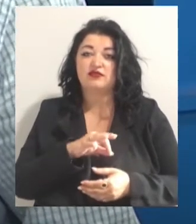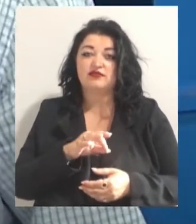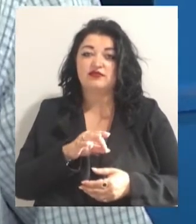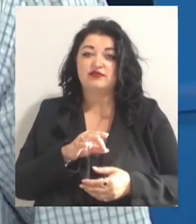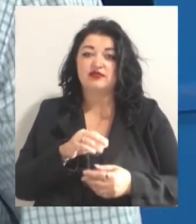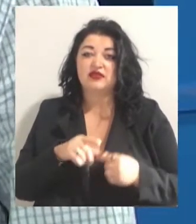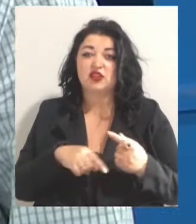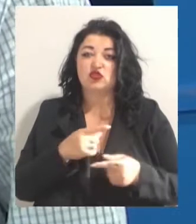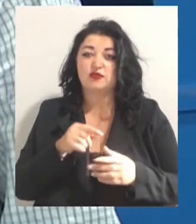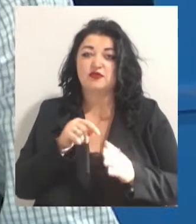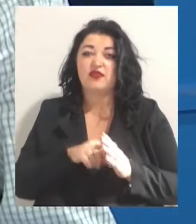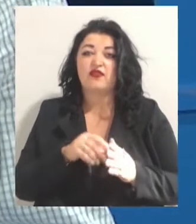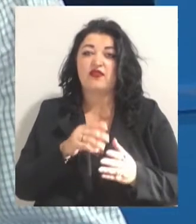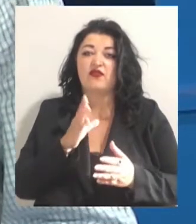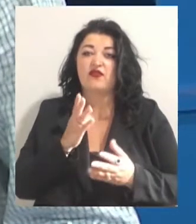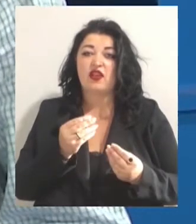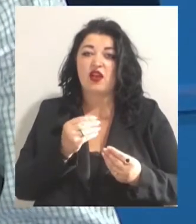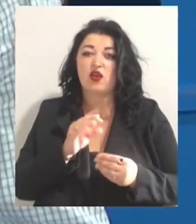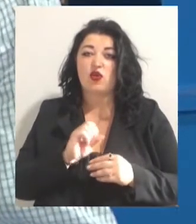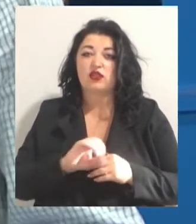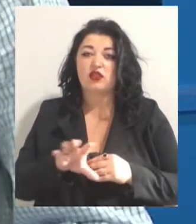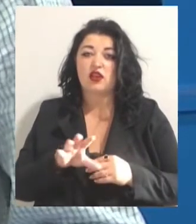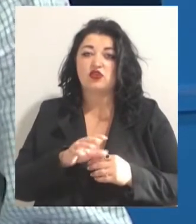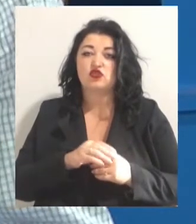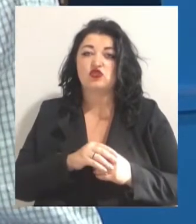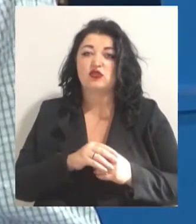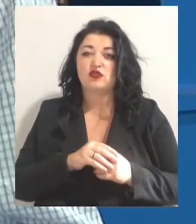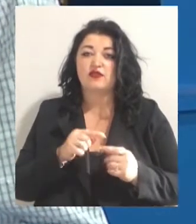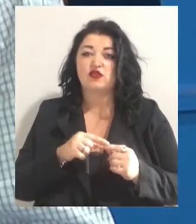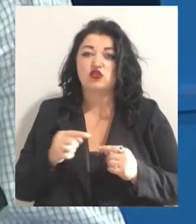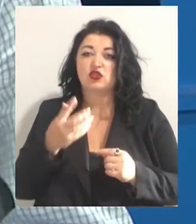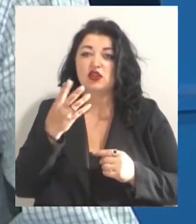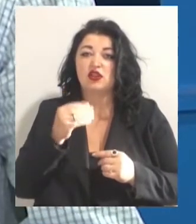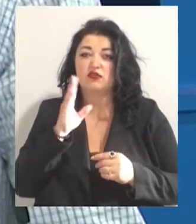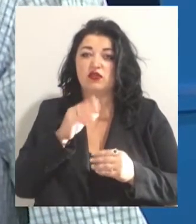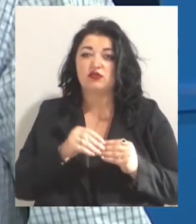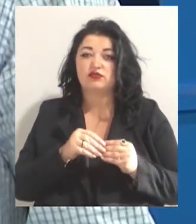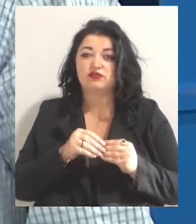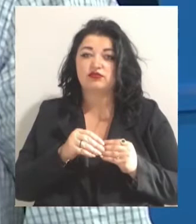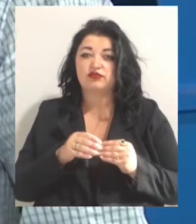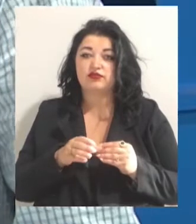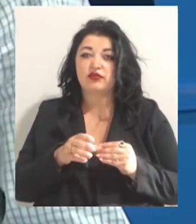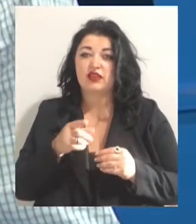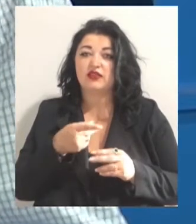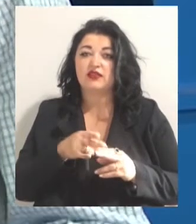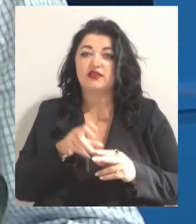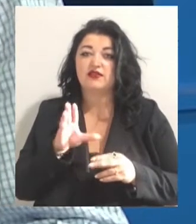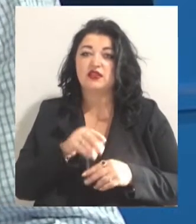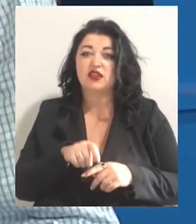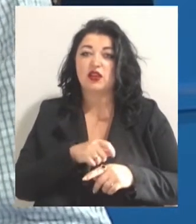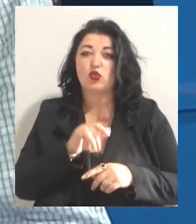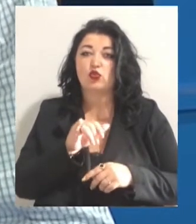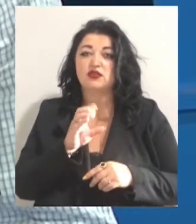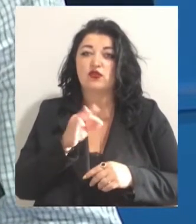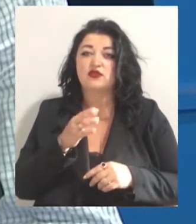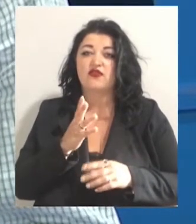влагоотдача. В течіні дня накапливає в влага. Конопляна тканя, у нього в 5 раз